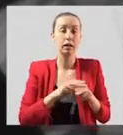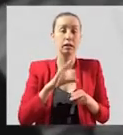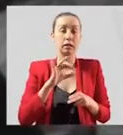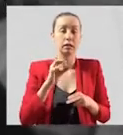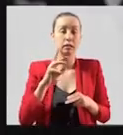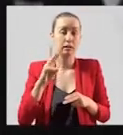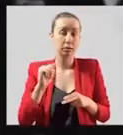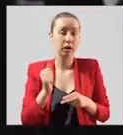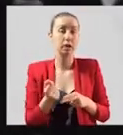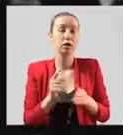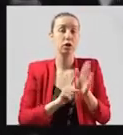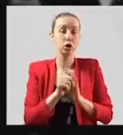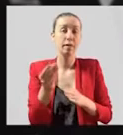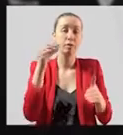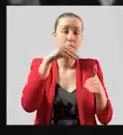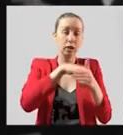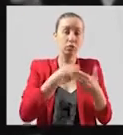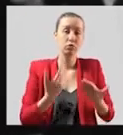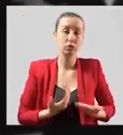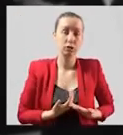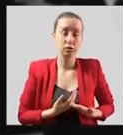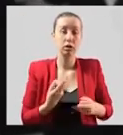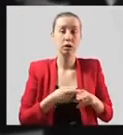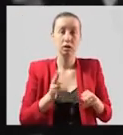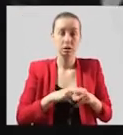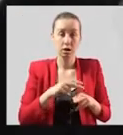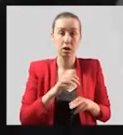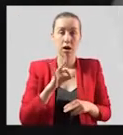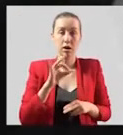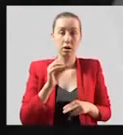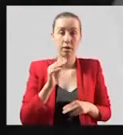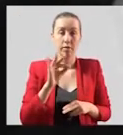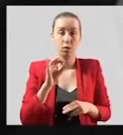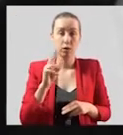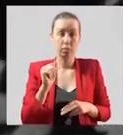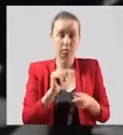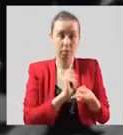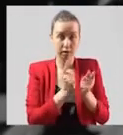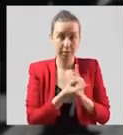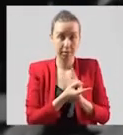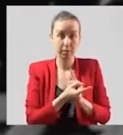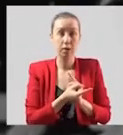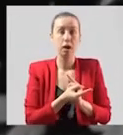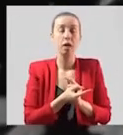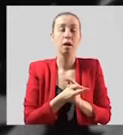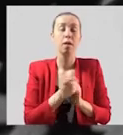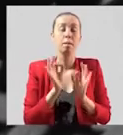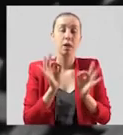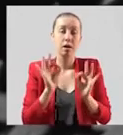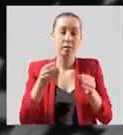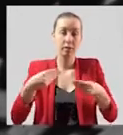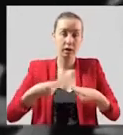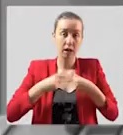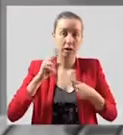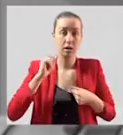совершенно очевидно, что эта реформа отвечает требованиям современного этапа развития экономики страны.